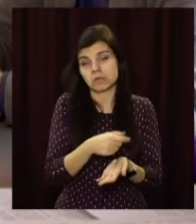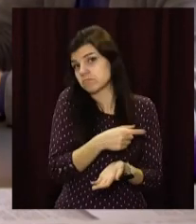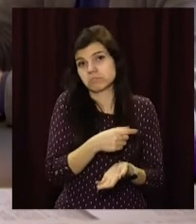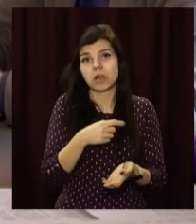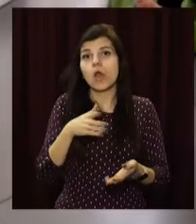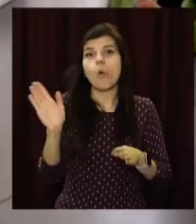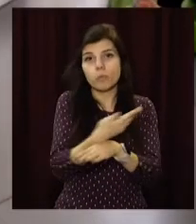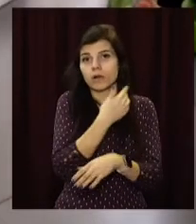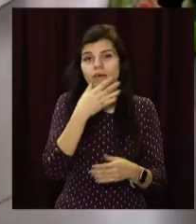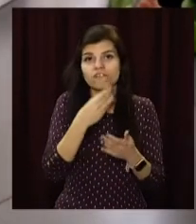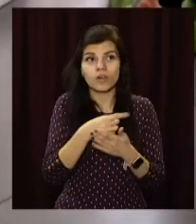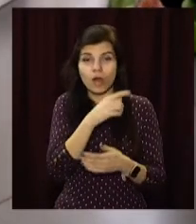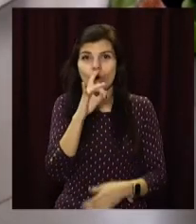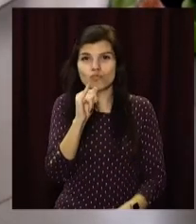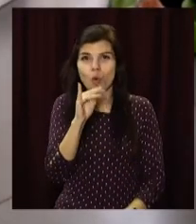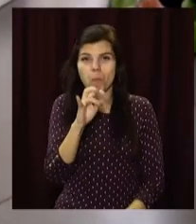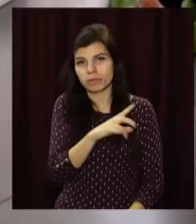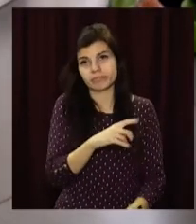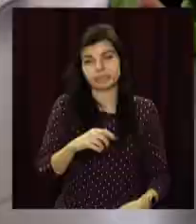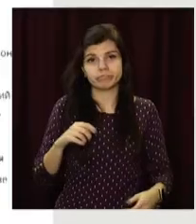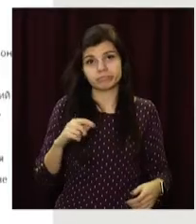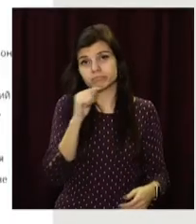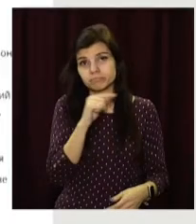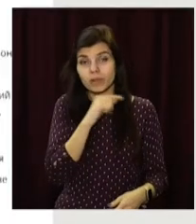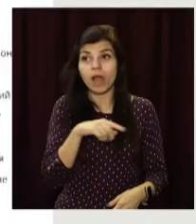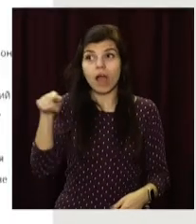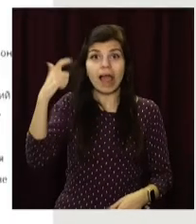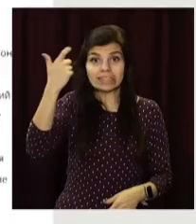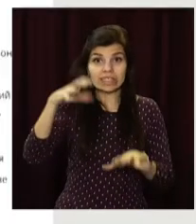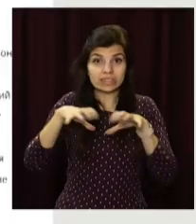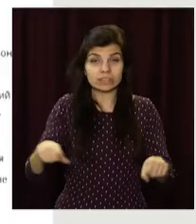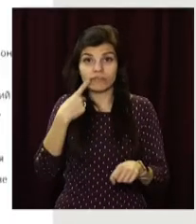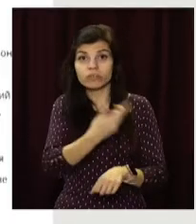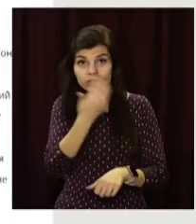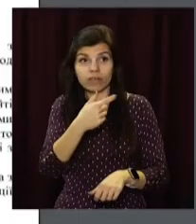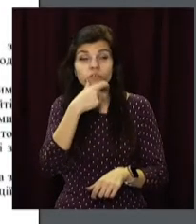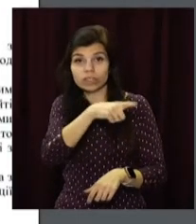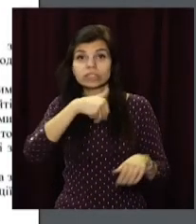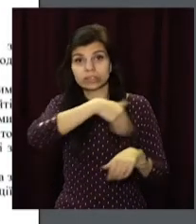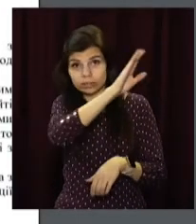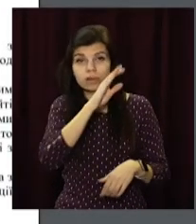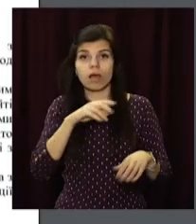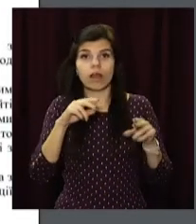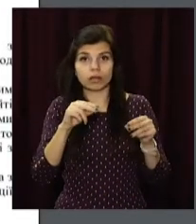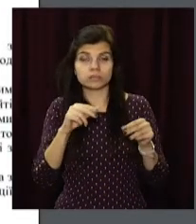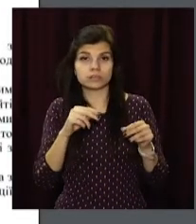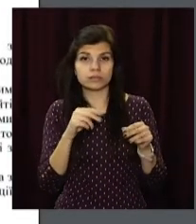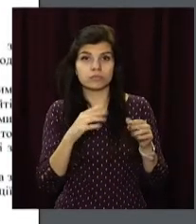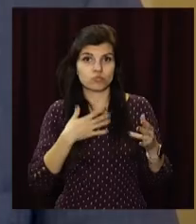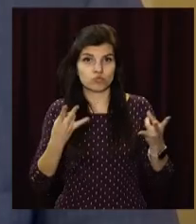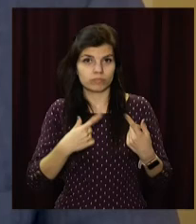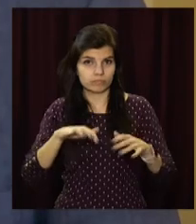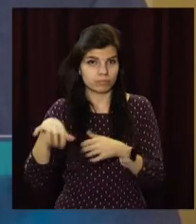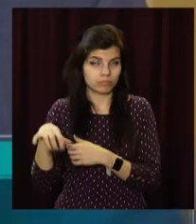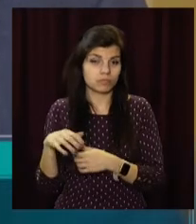У департаменті екології та природних ресурсів підкреслюють, видача таких ліцензій виключно в компетенції профільного міністерства.